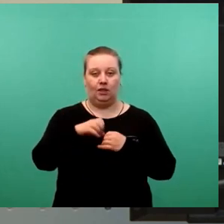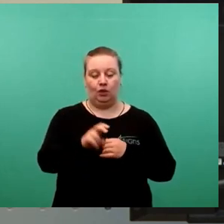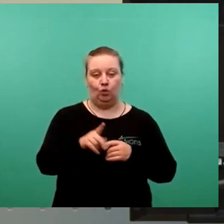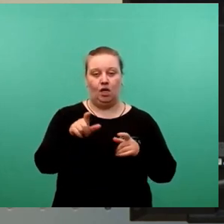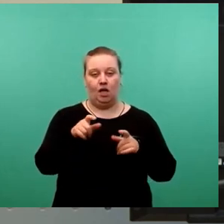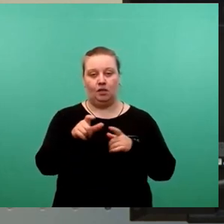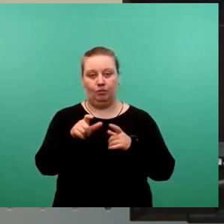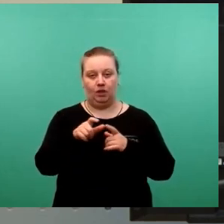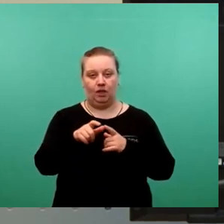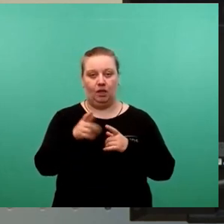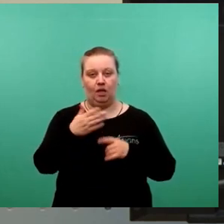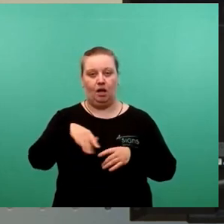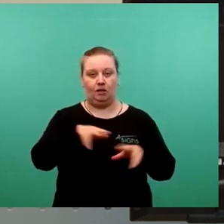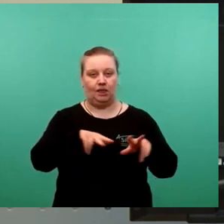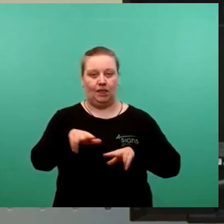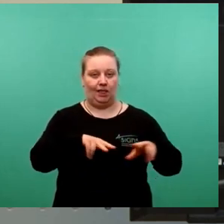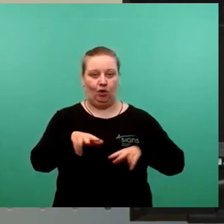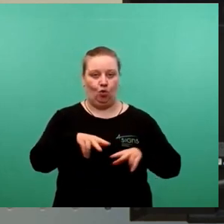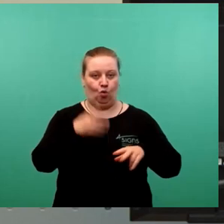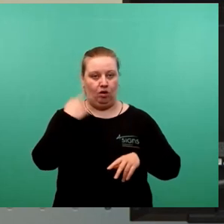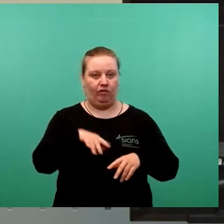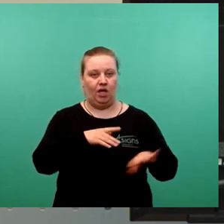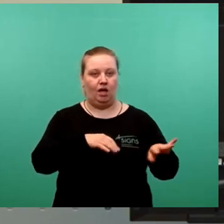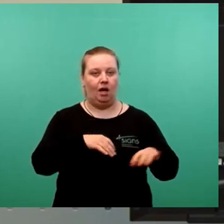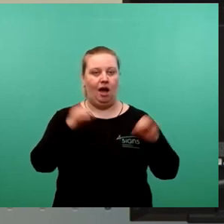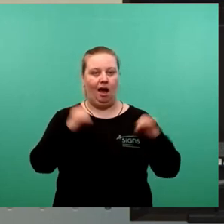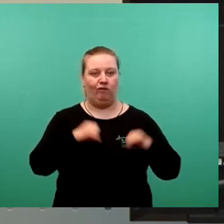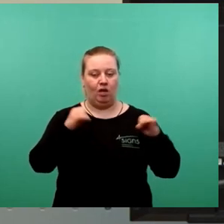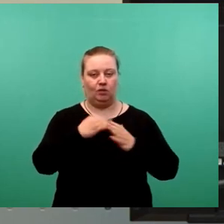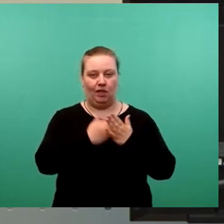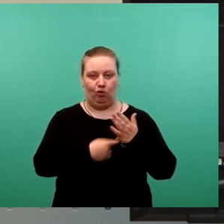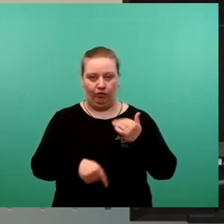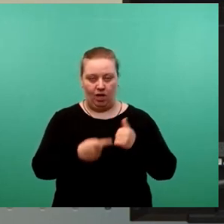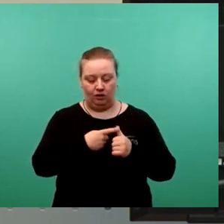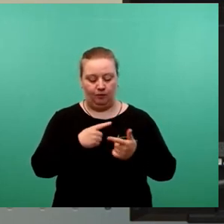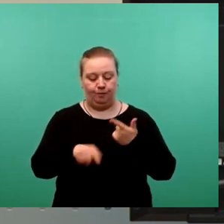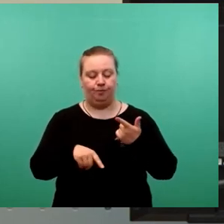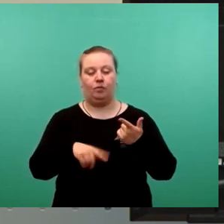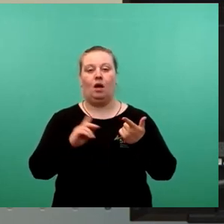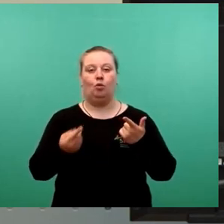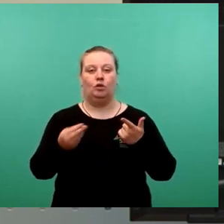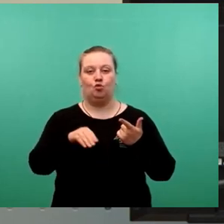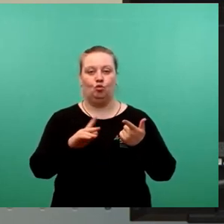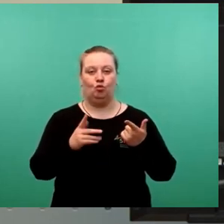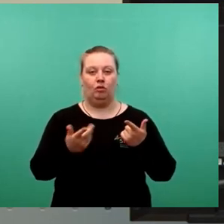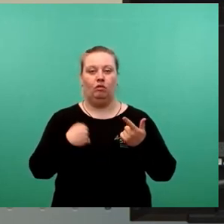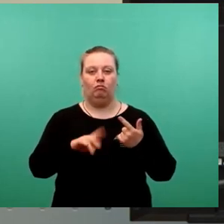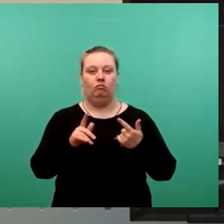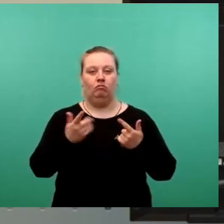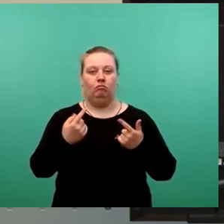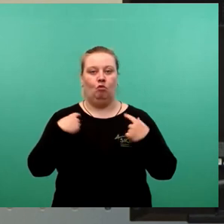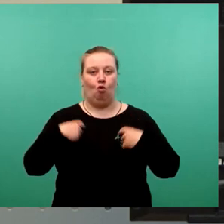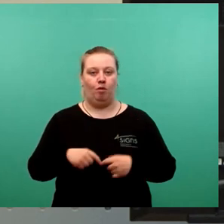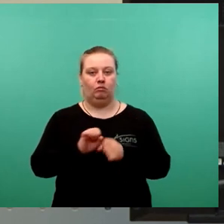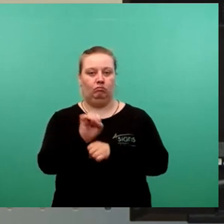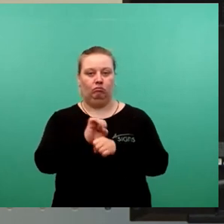bestehende Landesregierung beschlossenen Einvernehmensregelung, zum anderen aufgrund des erklärten Widerstands des OBs